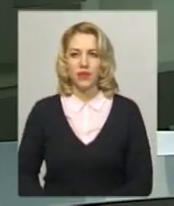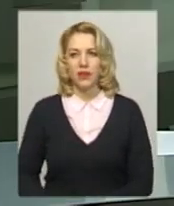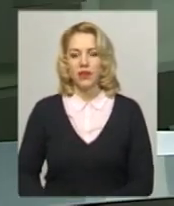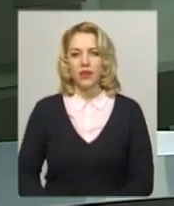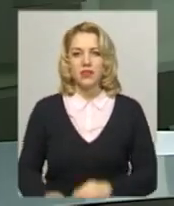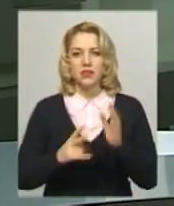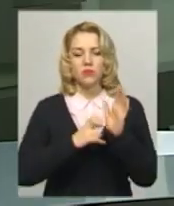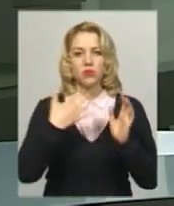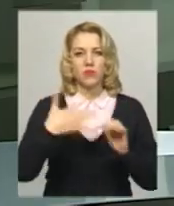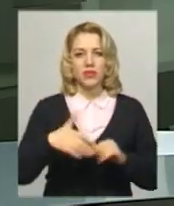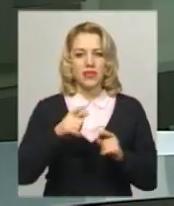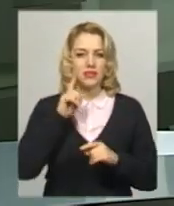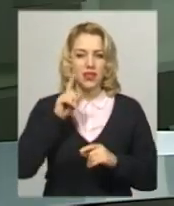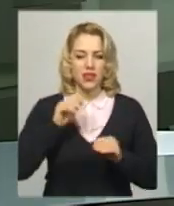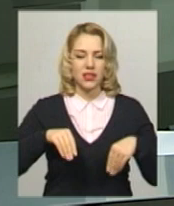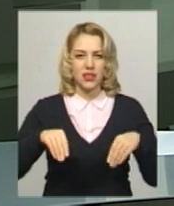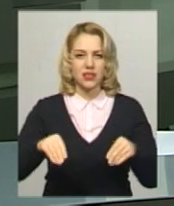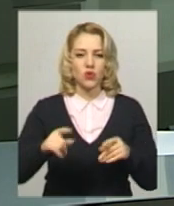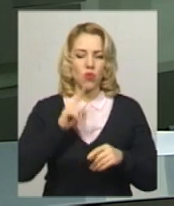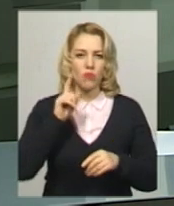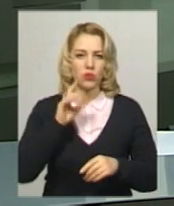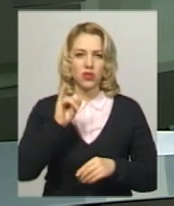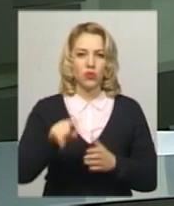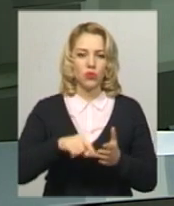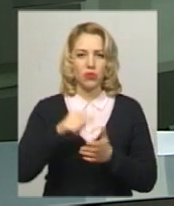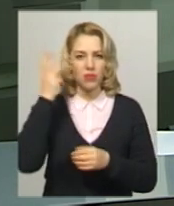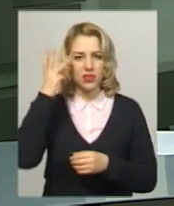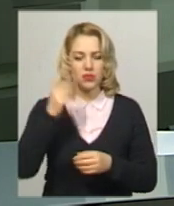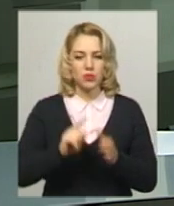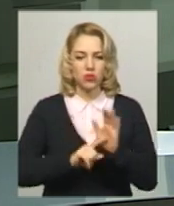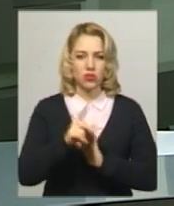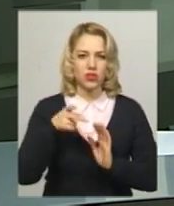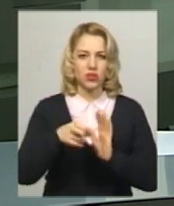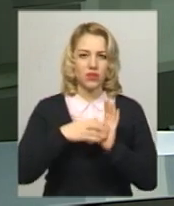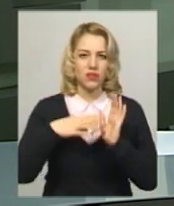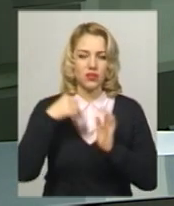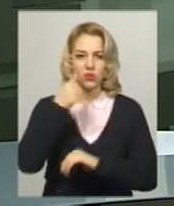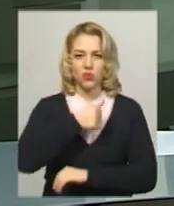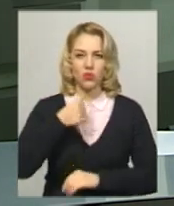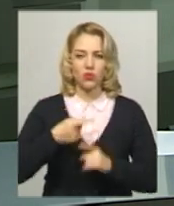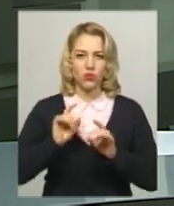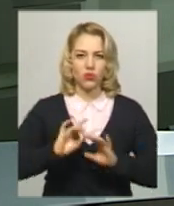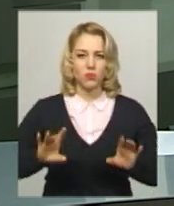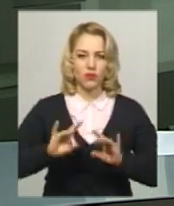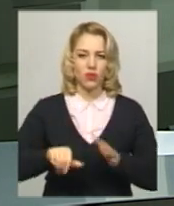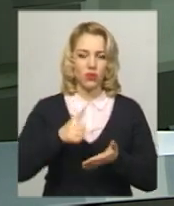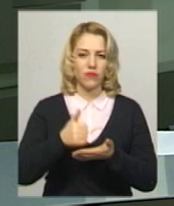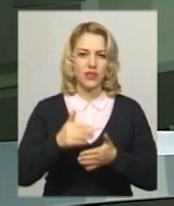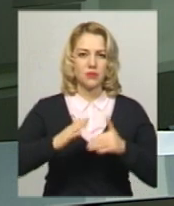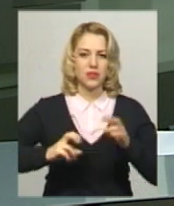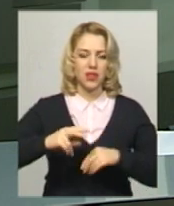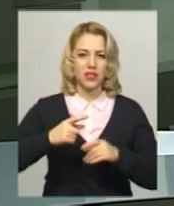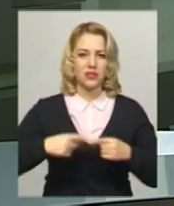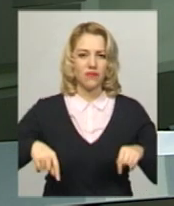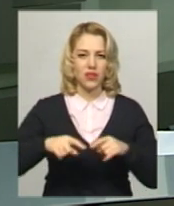750 зелених насаджень омолодили у Хмельницькому з початку 2019 року, розповідає головний спеціаліст